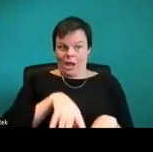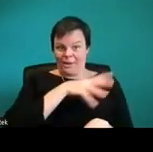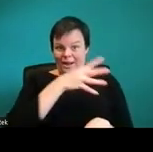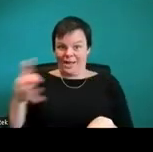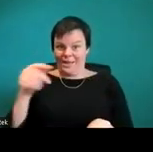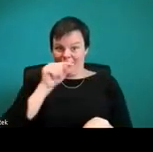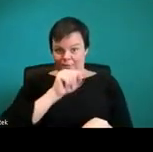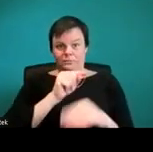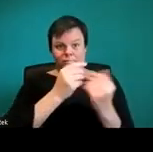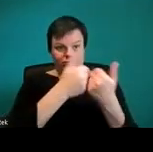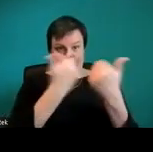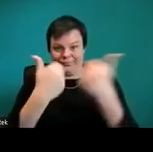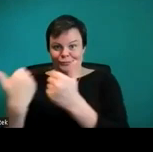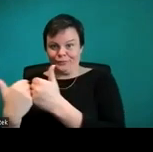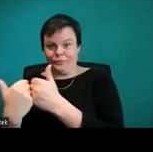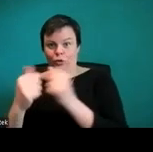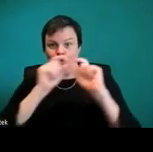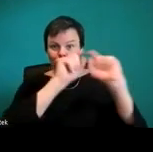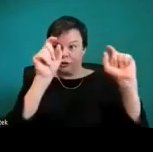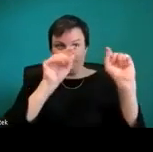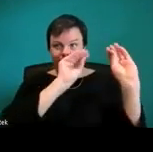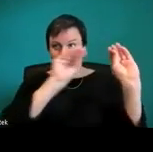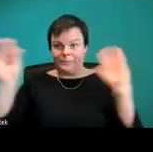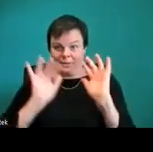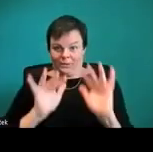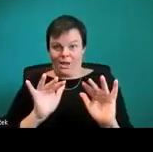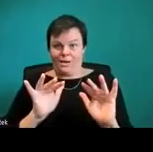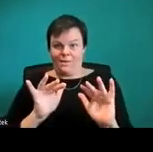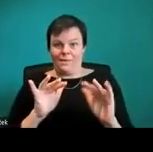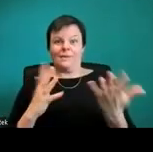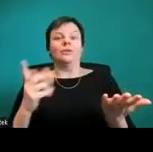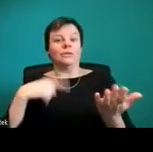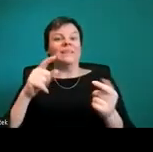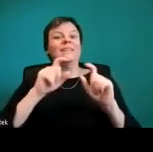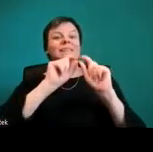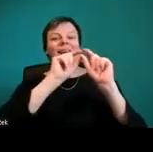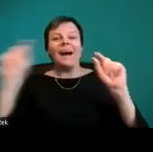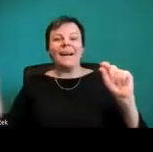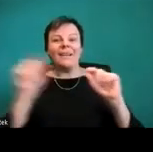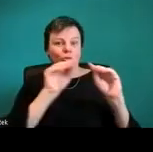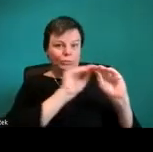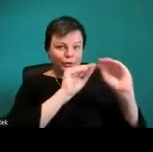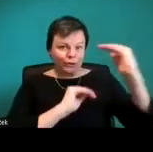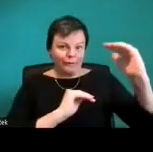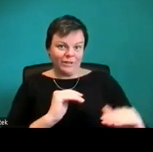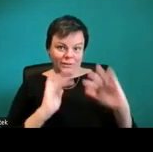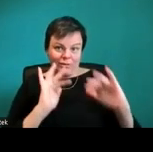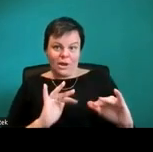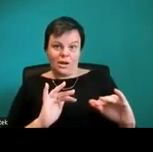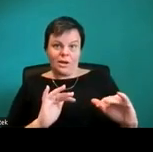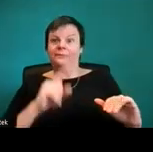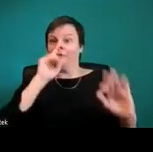wenn die erste Zeile aus Spaltenüberschriften besteht, dann muss ich das markieren. Da habe ich dazu diesen Reiter